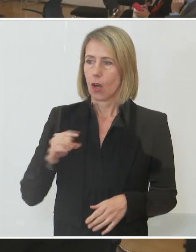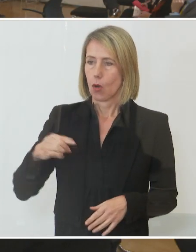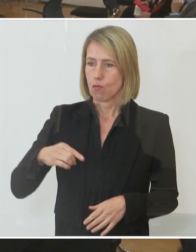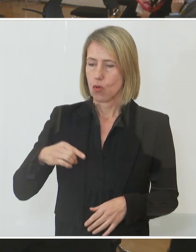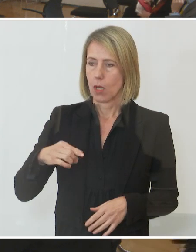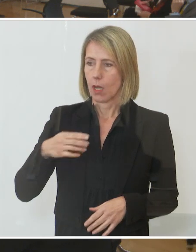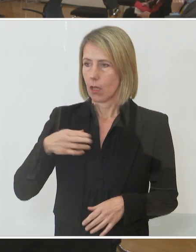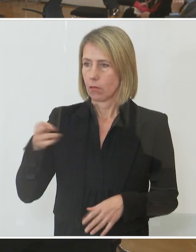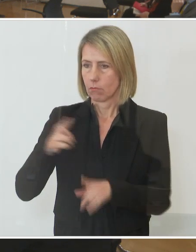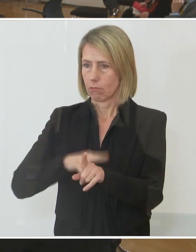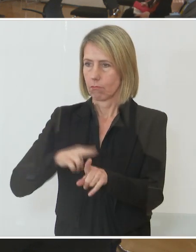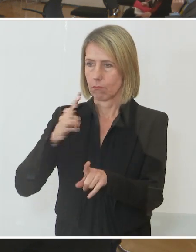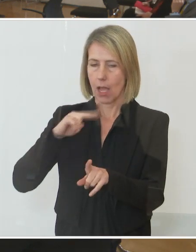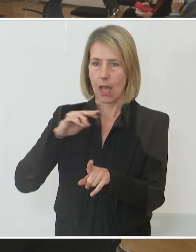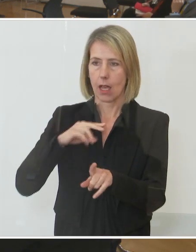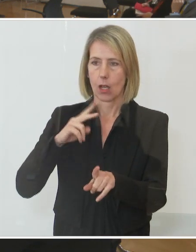Puller.